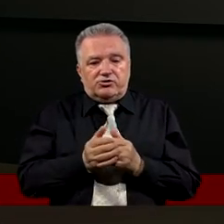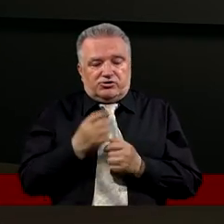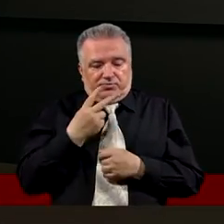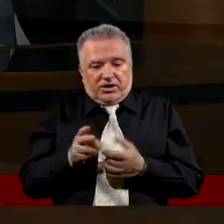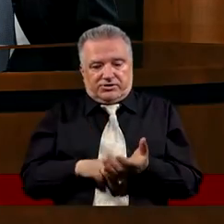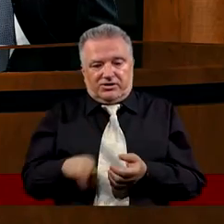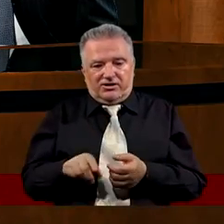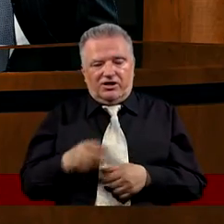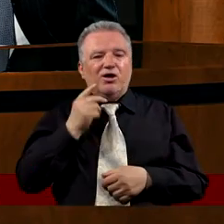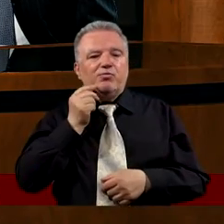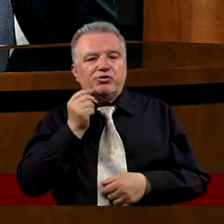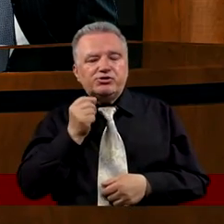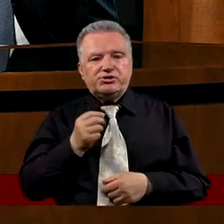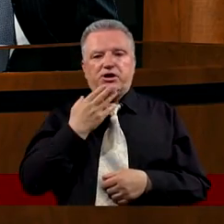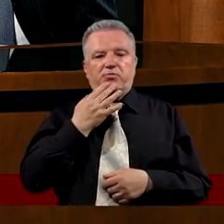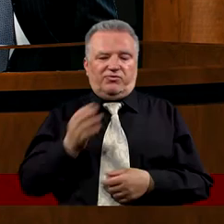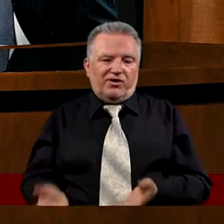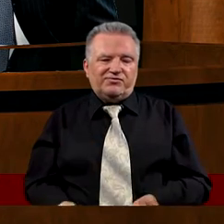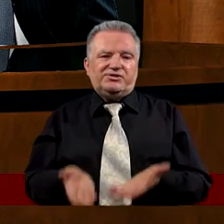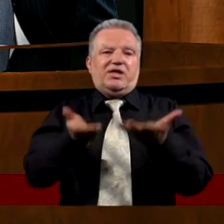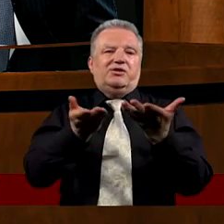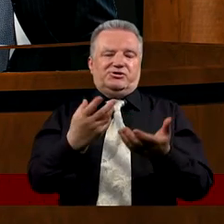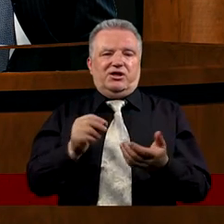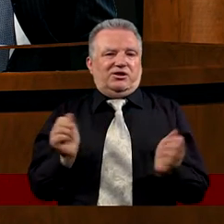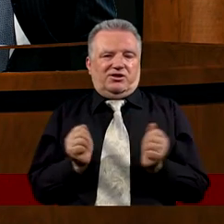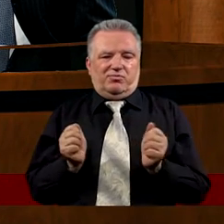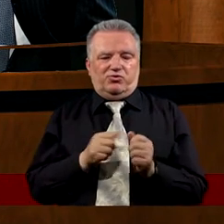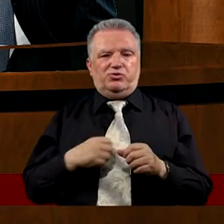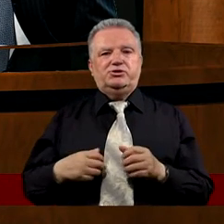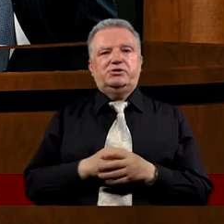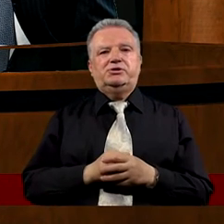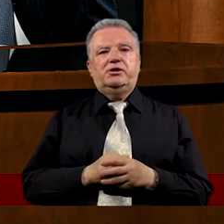traktuje Pociesza ich Mówi Wstańcie Nie lękajcie się